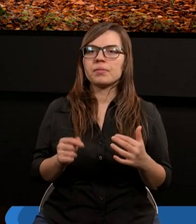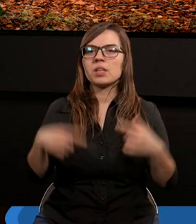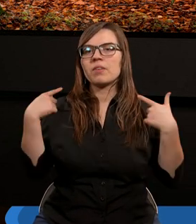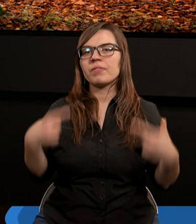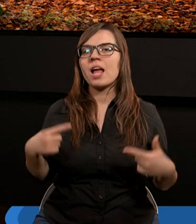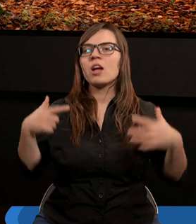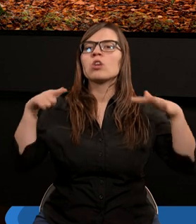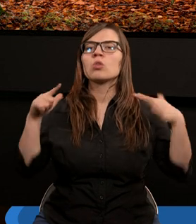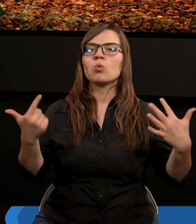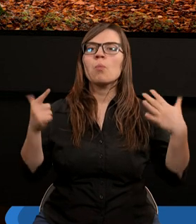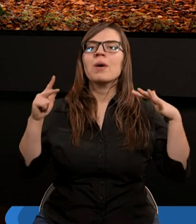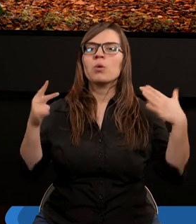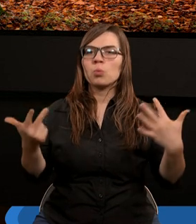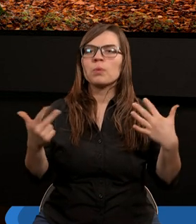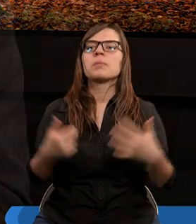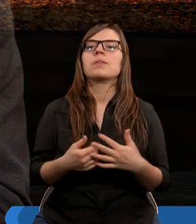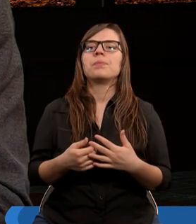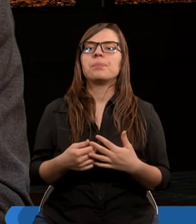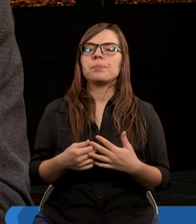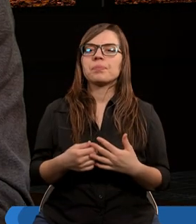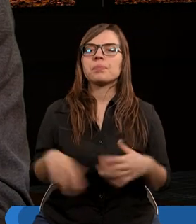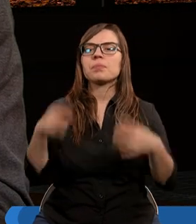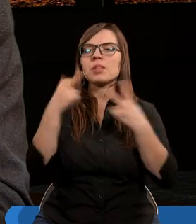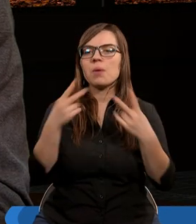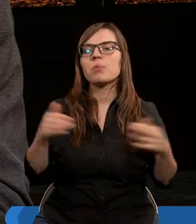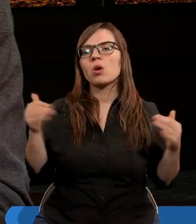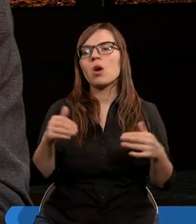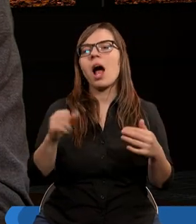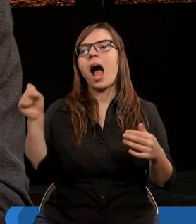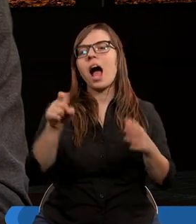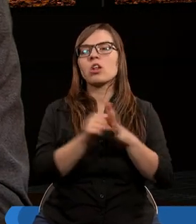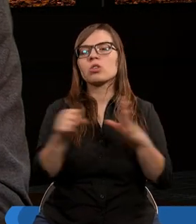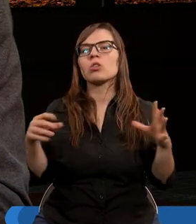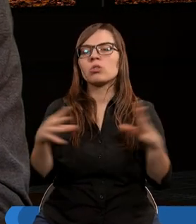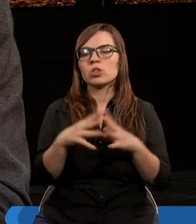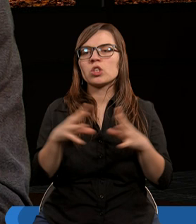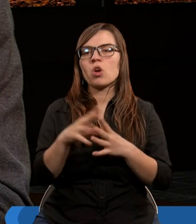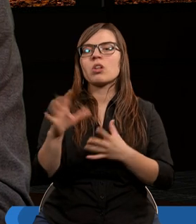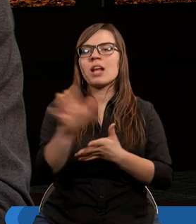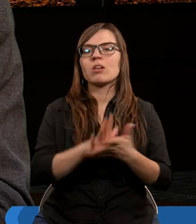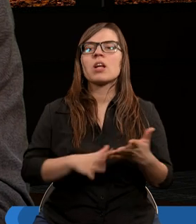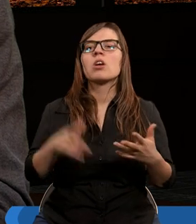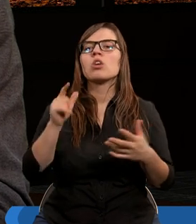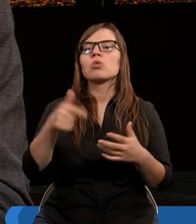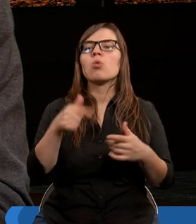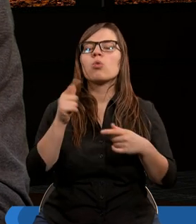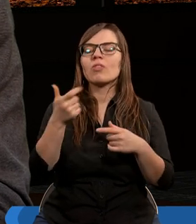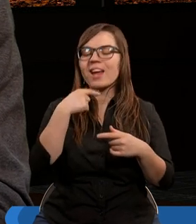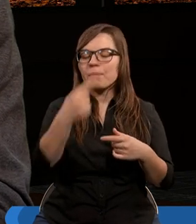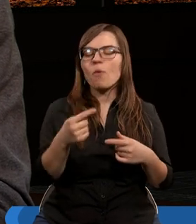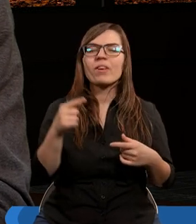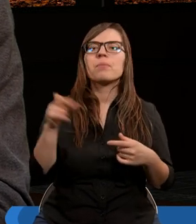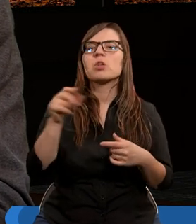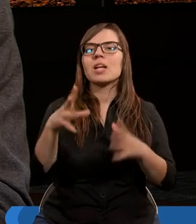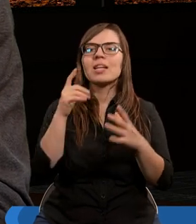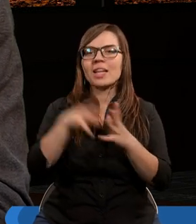wiersz siódmy i ósmy. Przeczytam może aż do dziesiątego tekstu. Cóż więc powiemy,